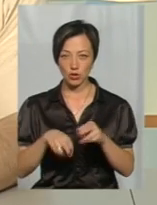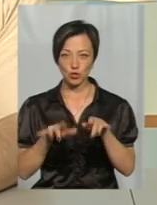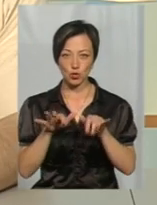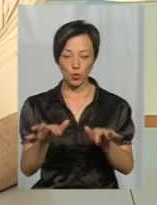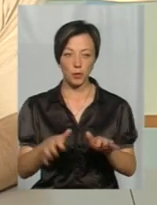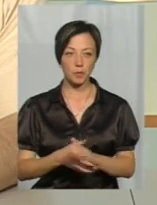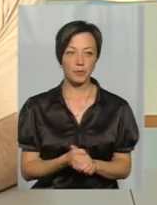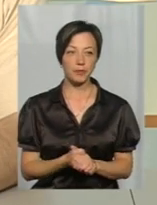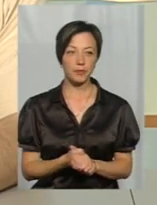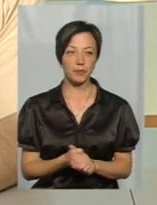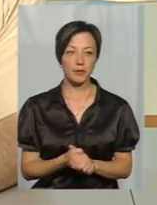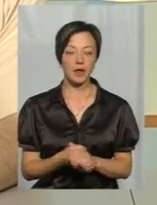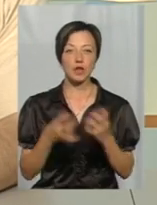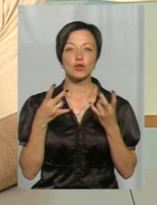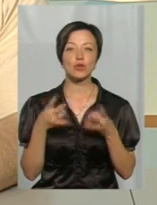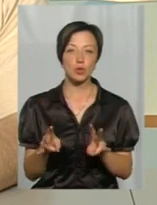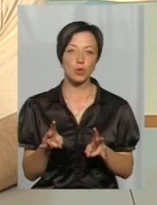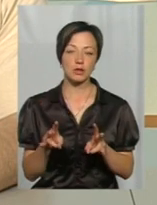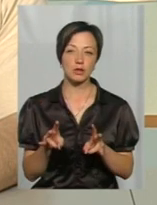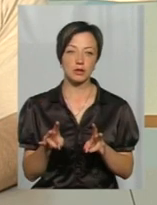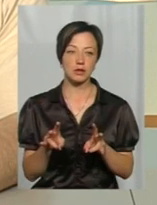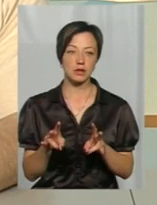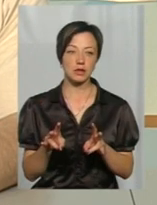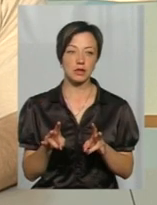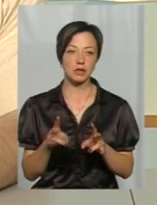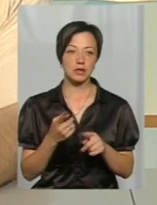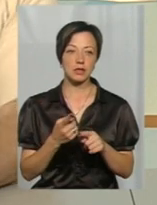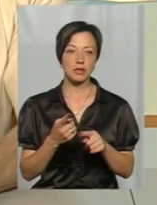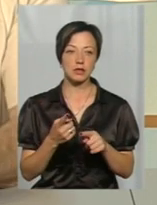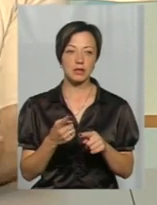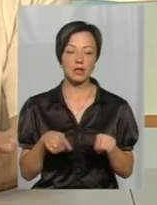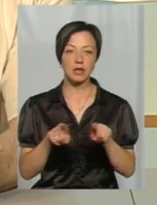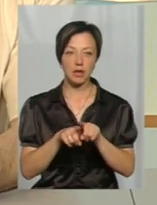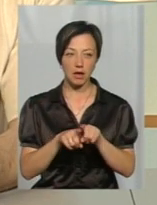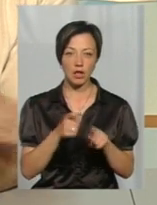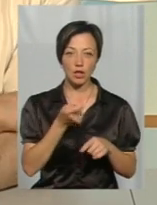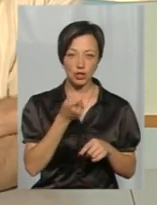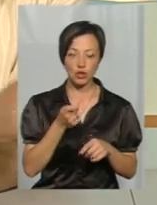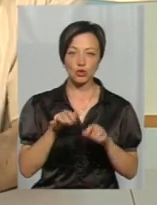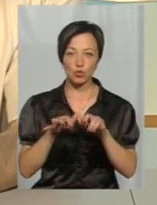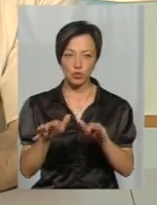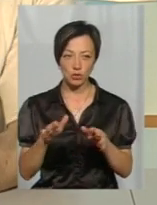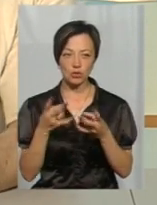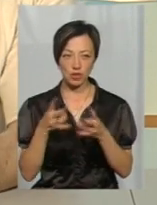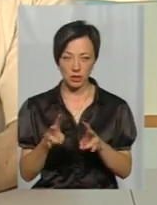жуком. Шкодить із цієї родини, як личинка, так і жук.